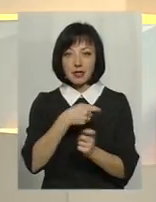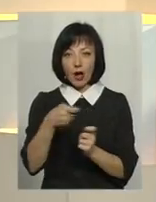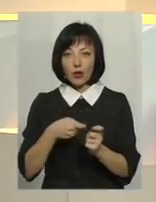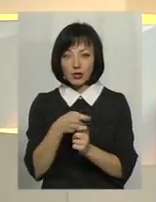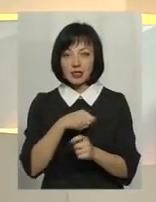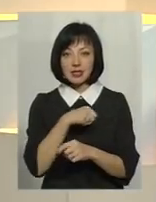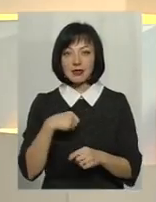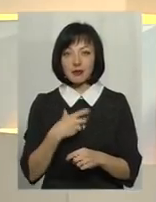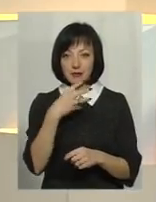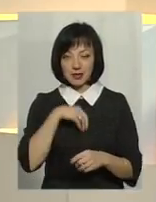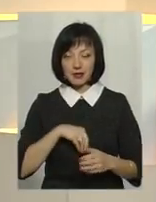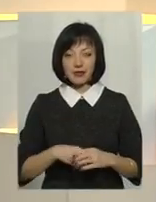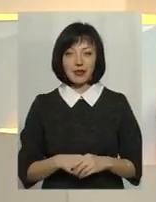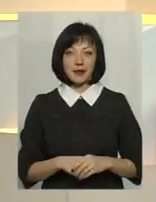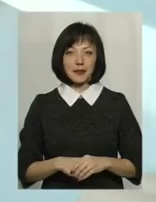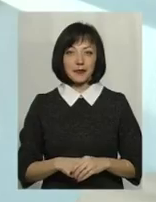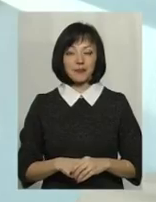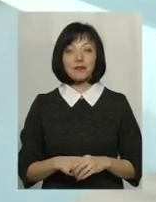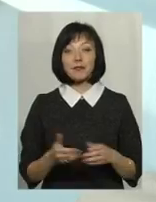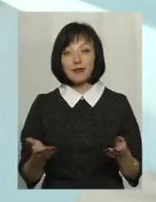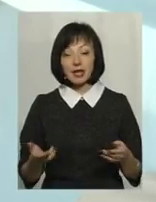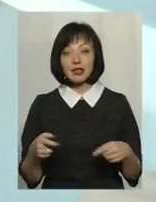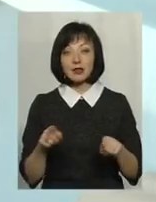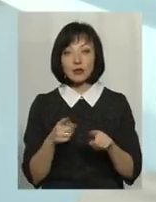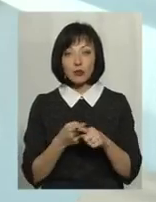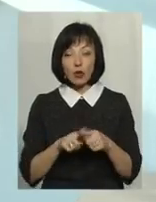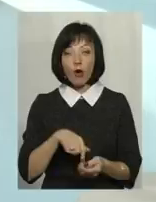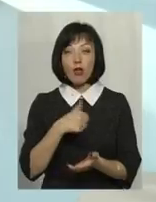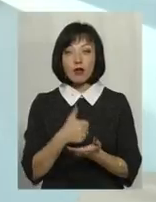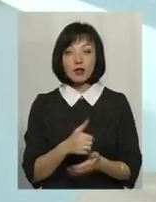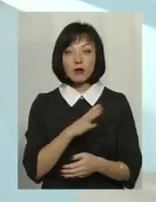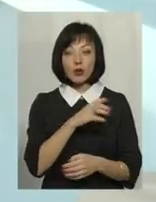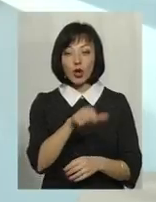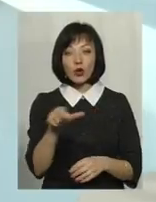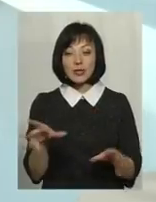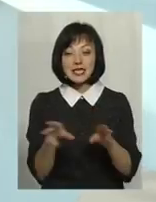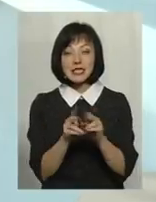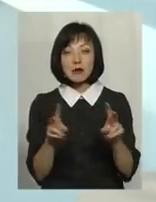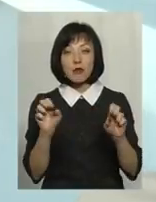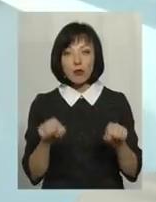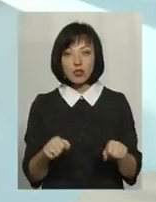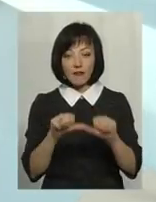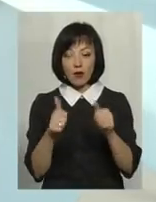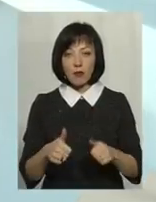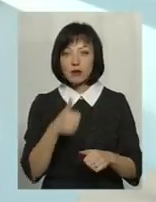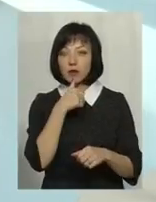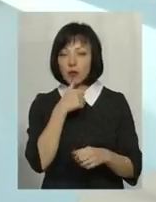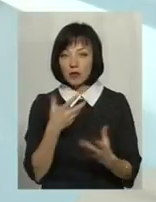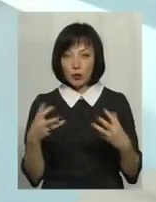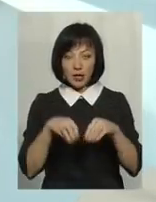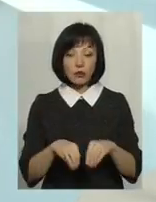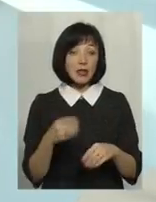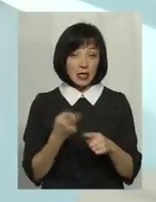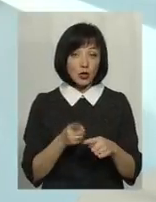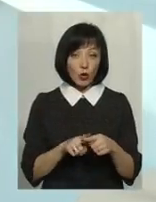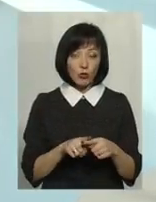потім сам його і буде споживати. Тобто, тому, саме головне, щоб були ті люди, з ким можна було б цей такий формат об'єднувати. І